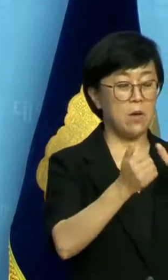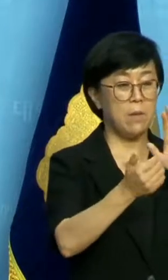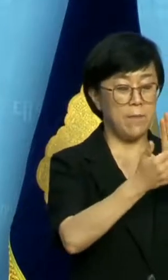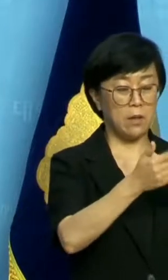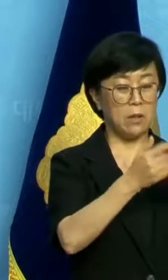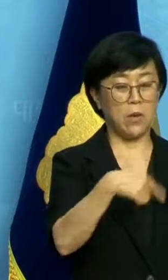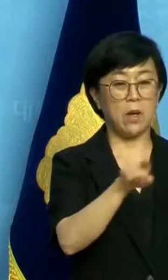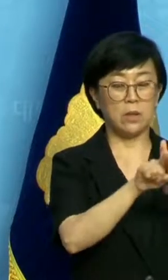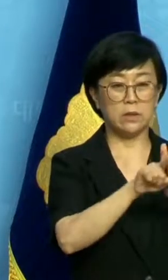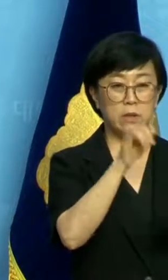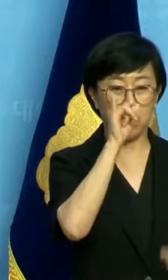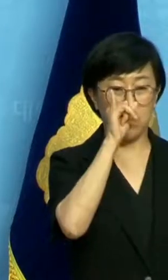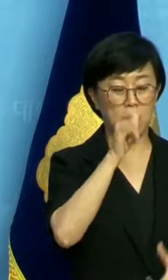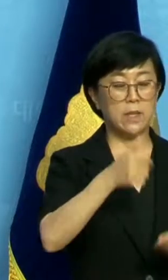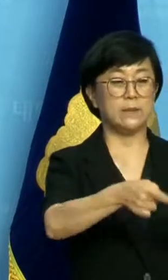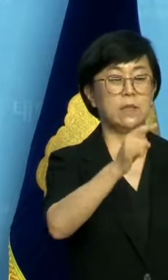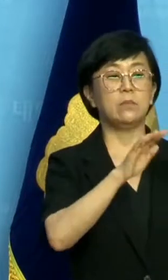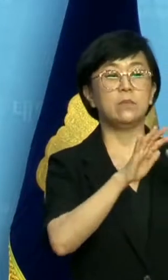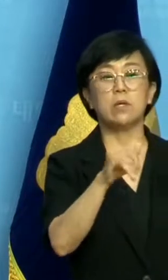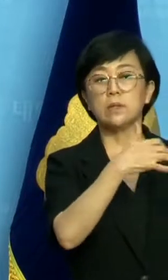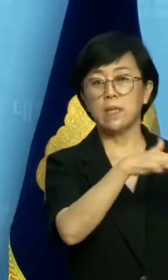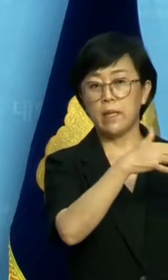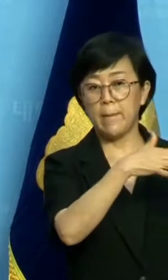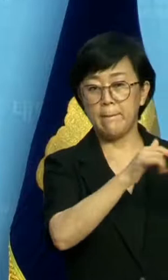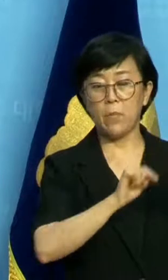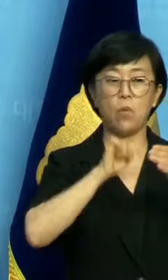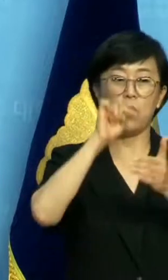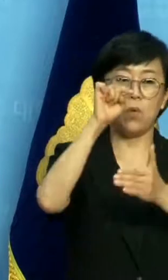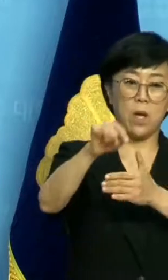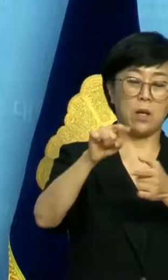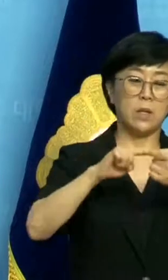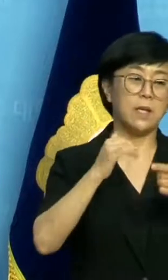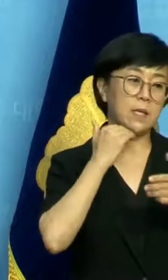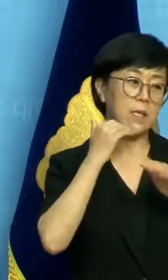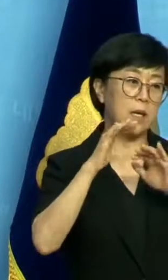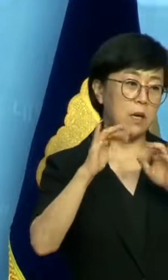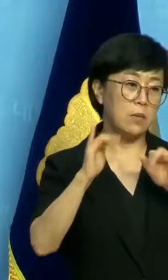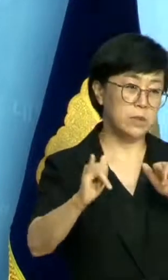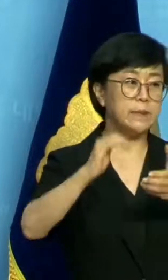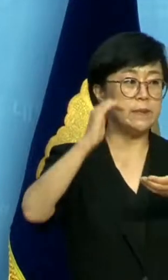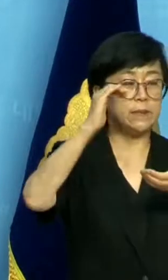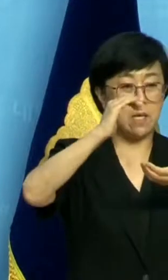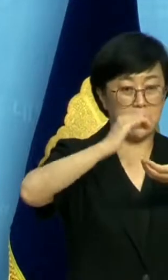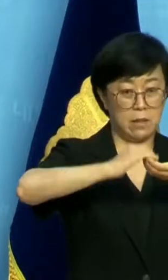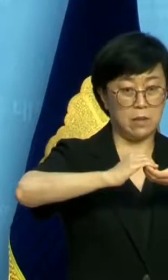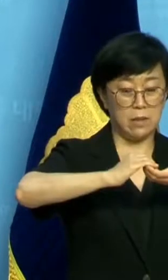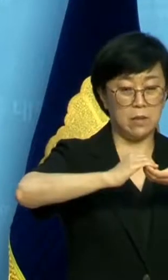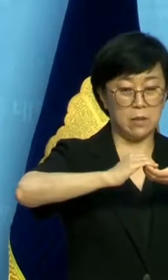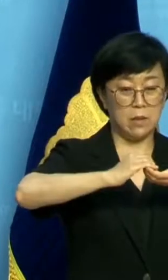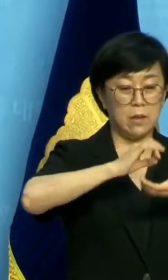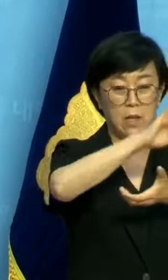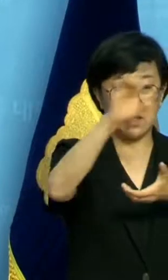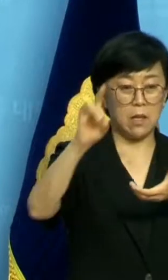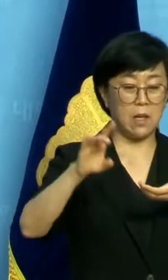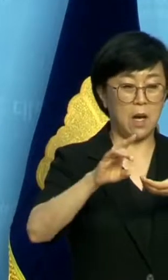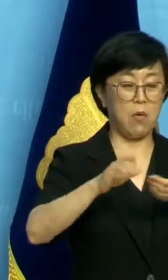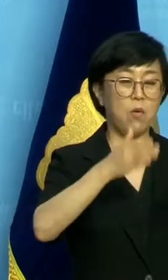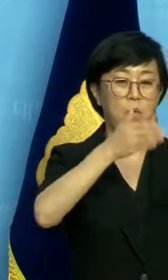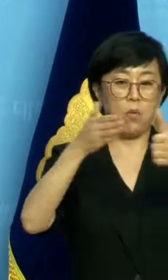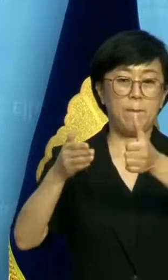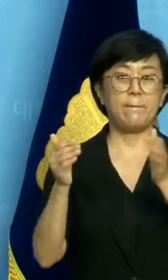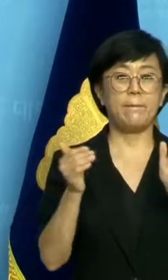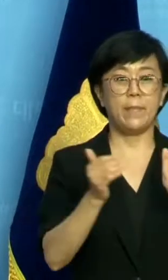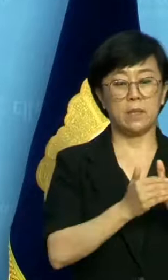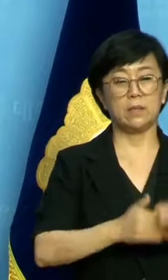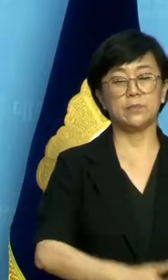회의장 참석 인원과 회의장 밖 정부 대기 인원을 제안하도록 각 위원회에 권고한 바 있습니다